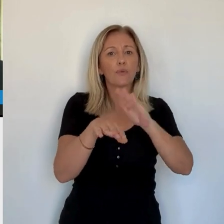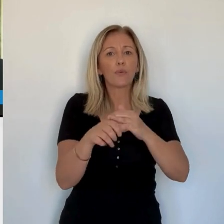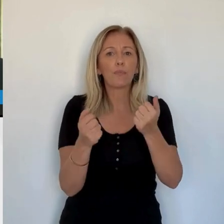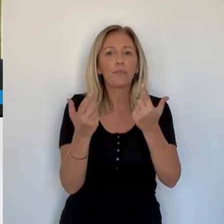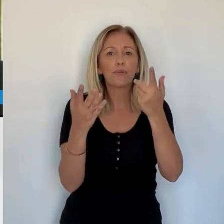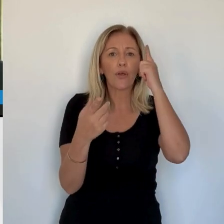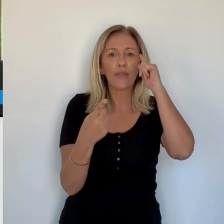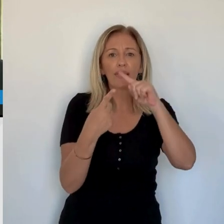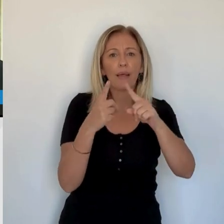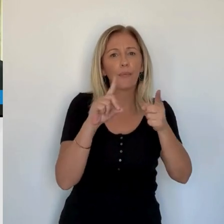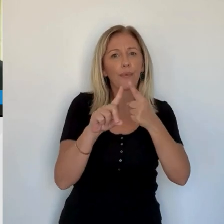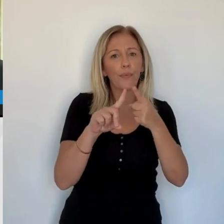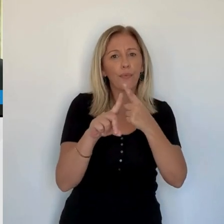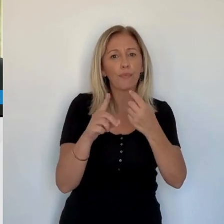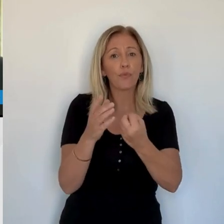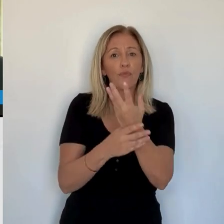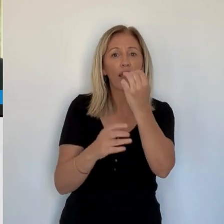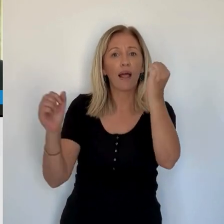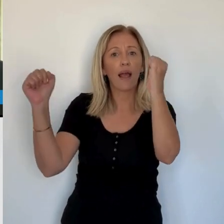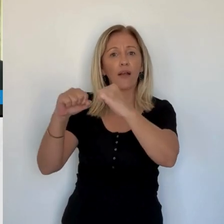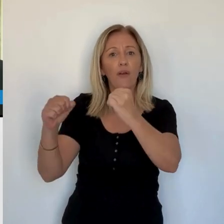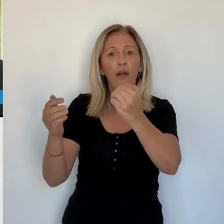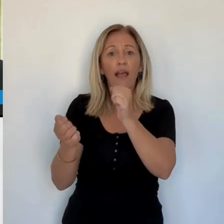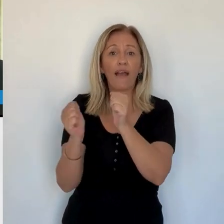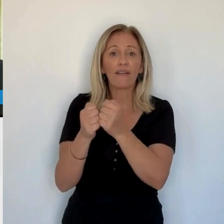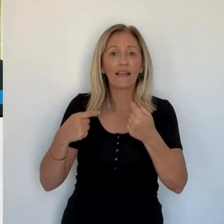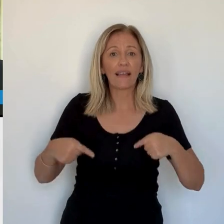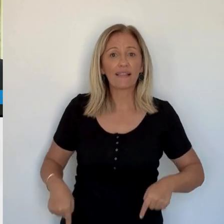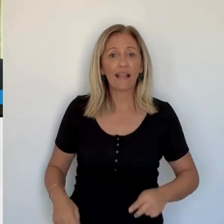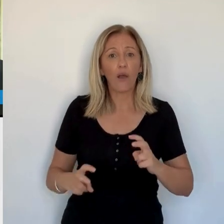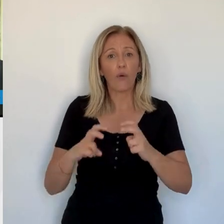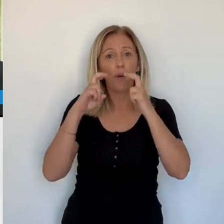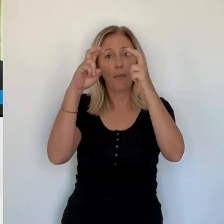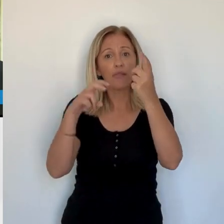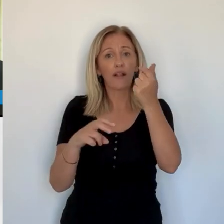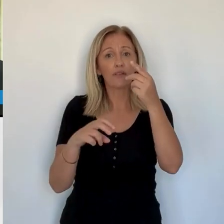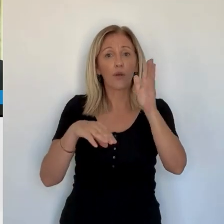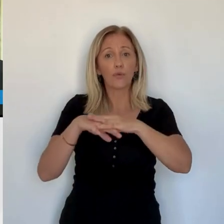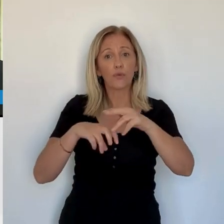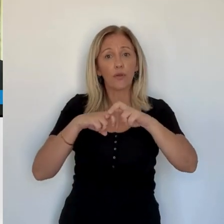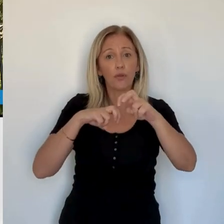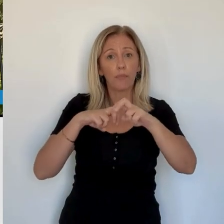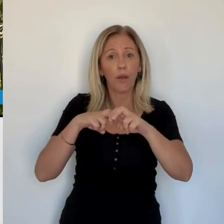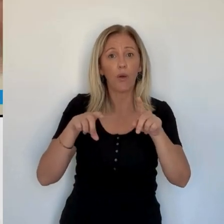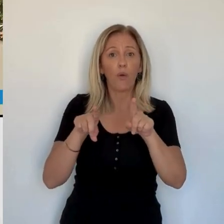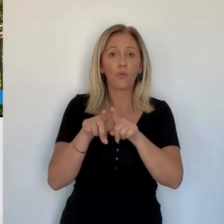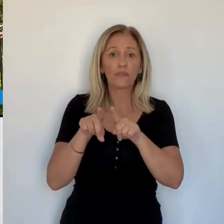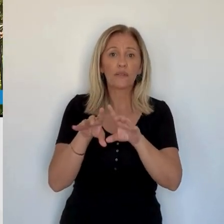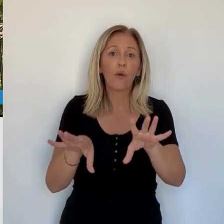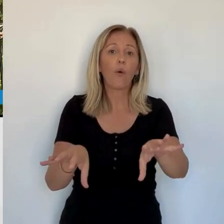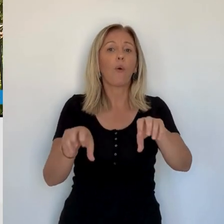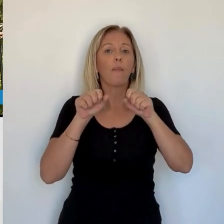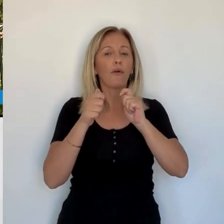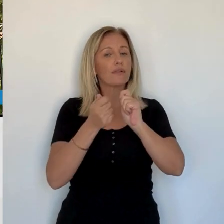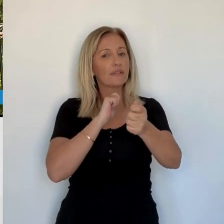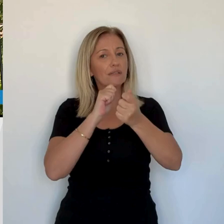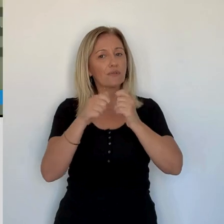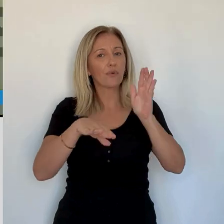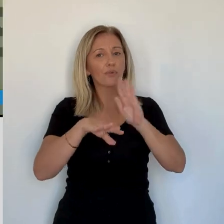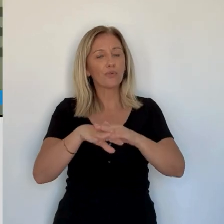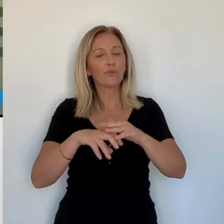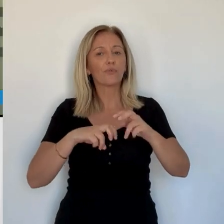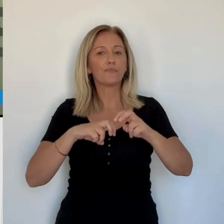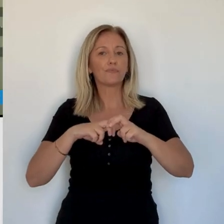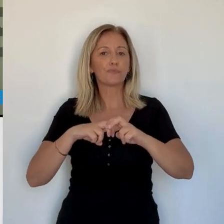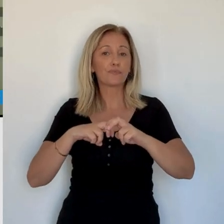bâtiment, si nous étions indexés sur notre fiscalité, je crois qu'on sera en plus grande difficulté encore aujourd'hui. Nouveau pacte budgétaire avec l'État,